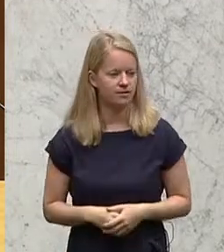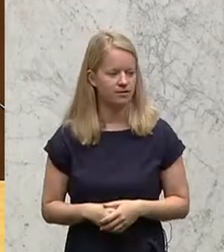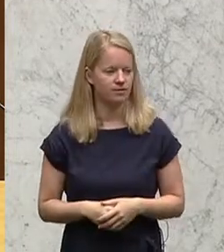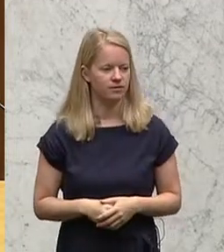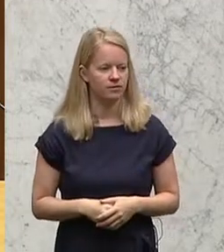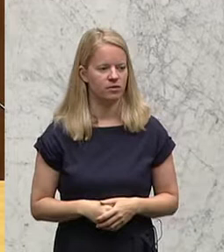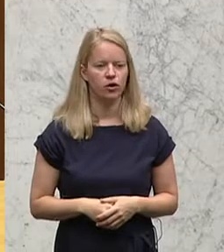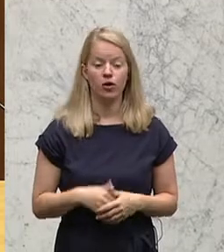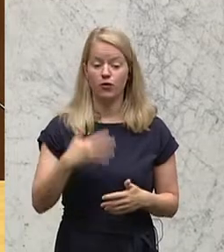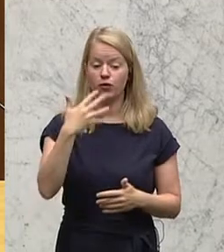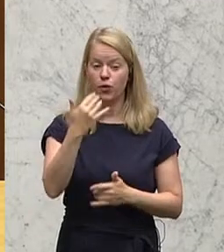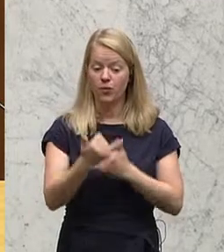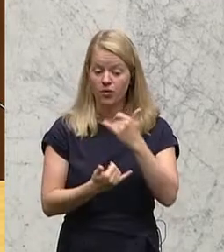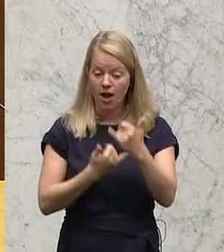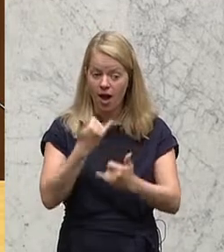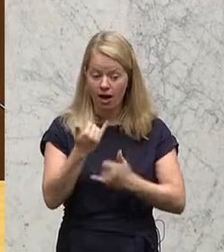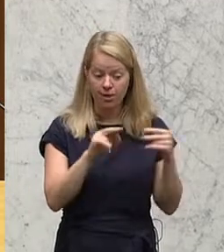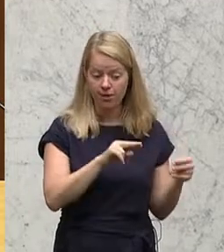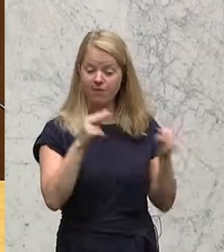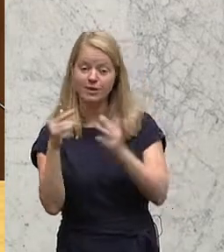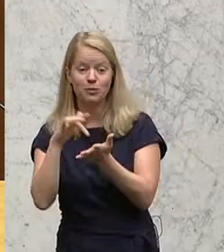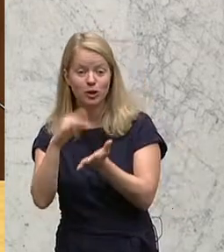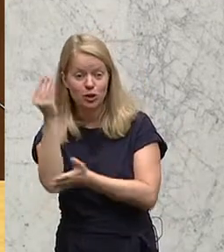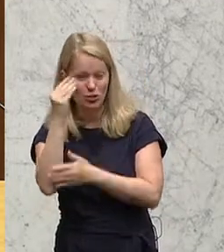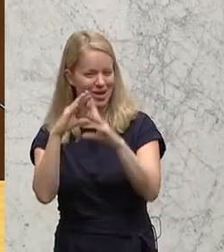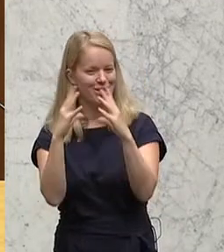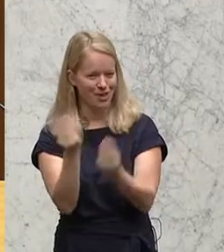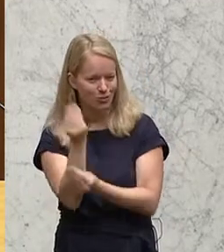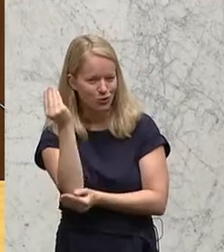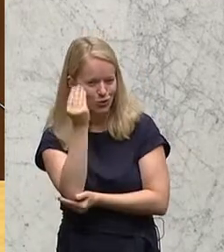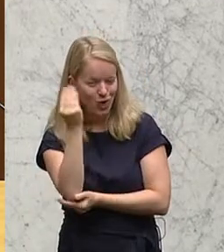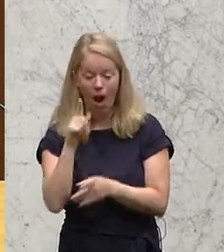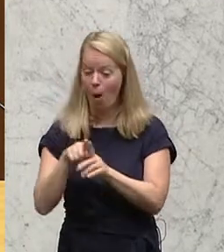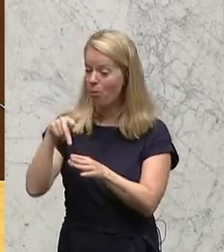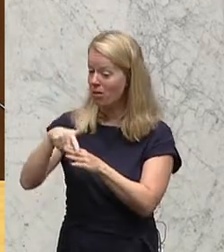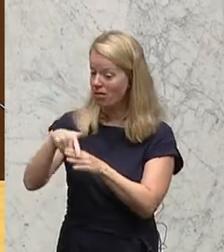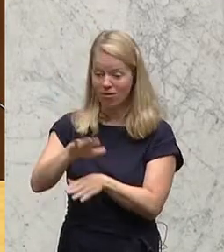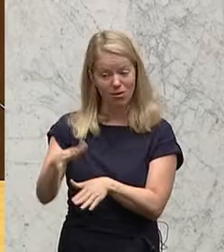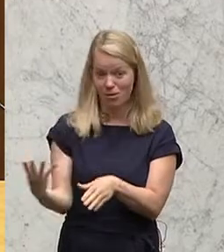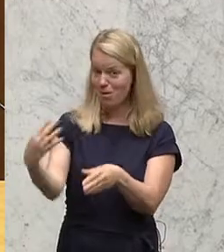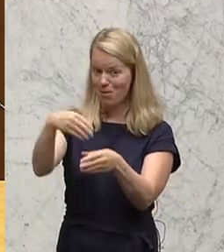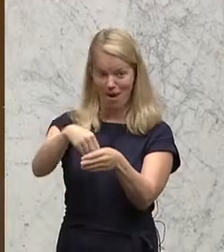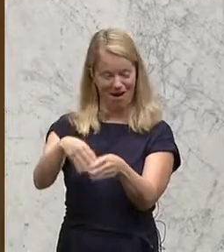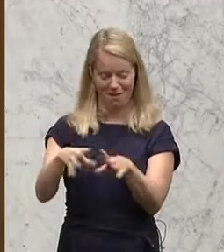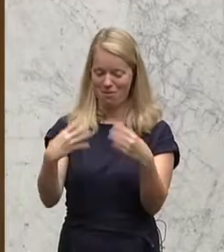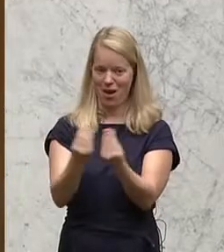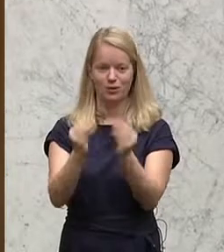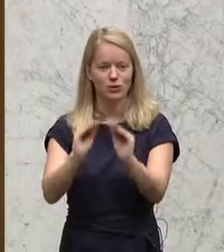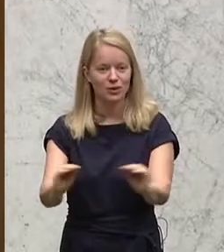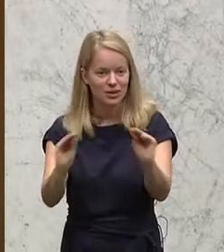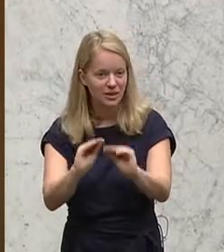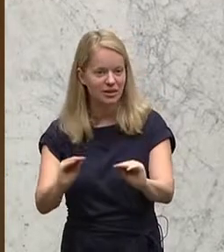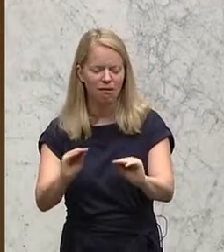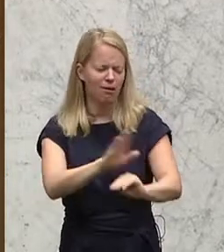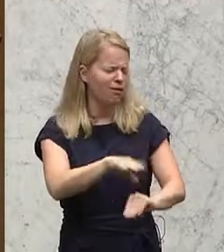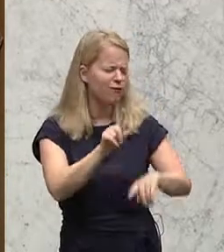Nach fünf Jahren wechsle ich eine Mittelschule in eine Gesamtschule, wo auch behinderte Kinder mitunterrichtet werden, Kinder aus allen